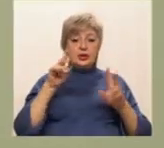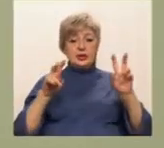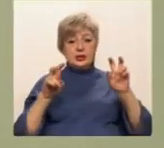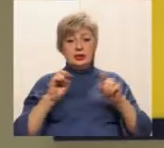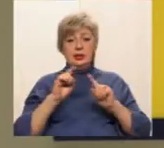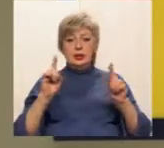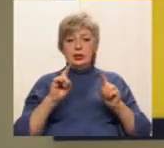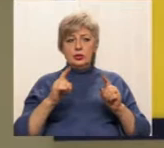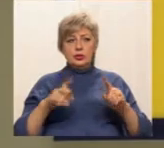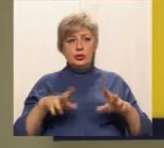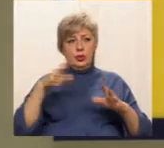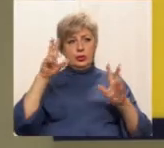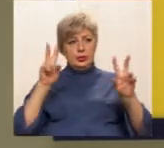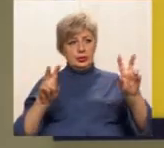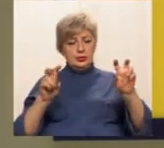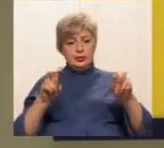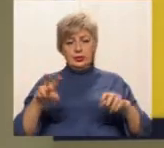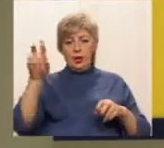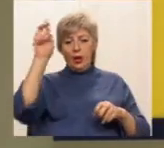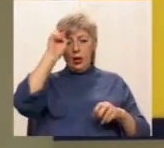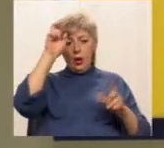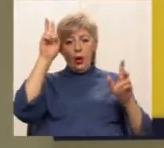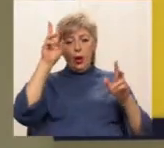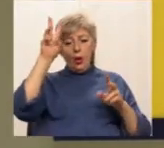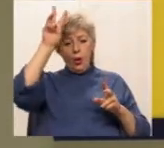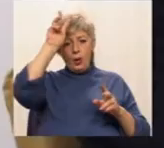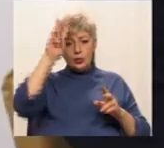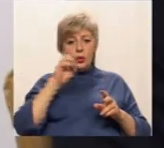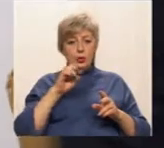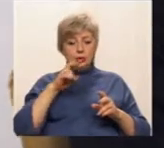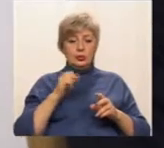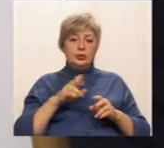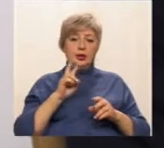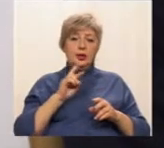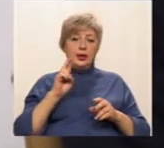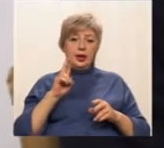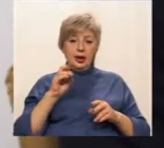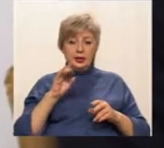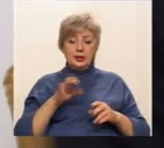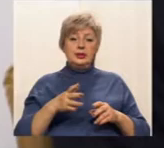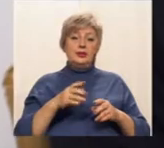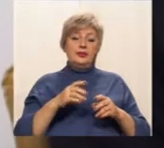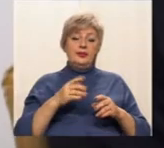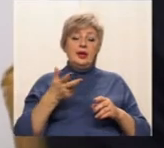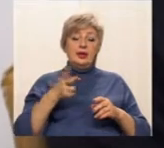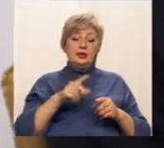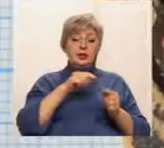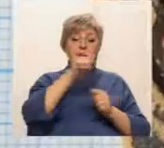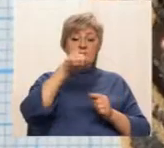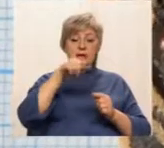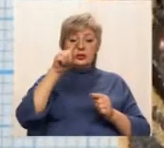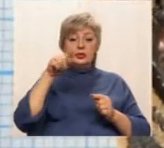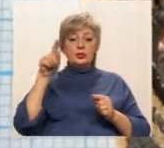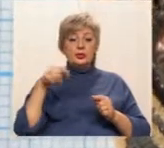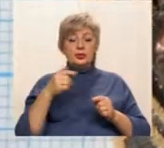корону, лук зі стрілою або якір. Найпопулярніша версія на сьогодні та, що тлумачить тризуб як сакральний символ.